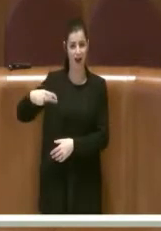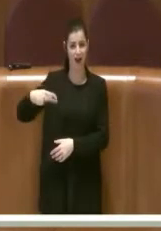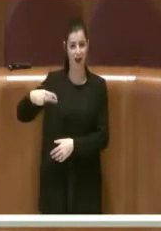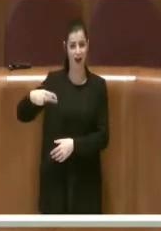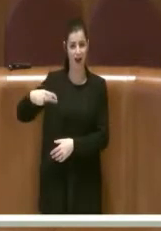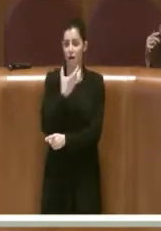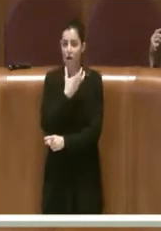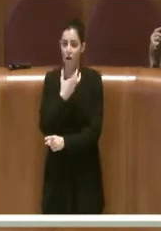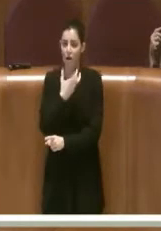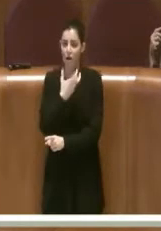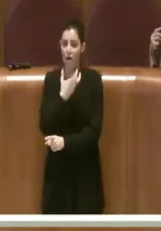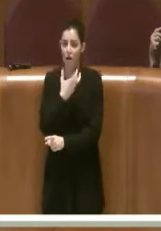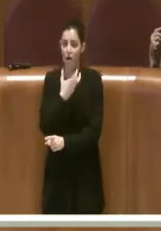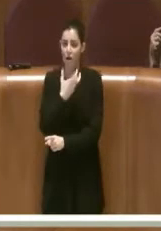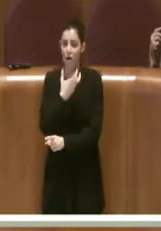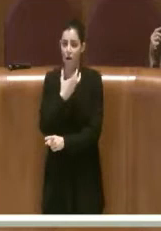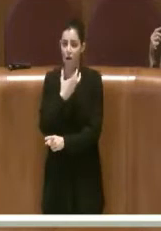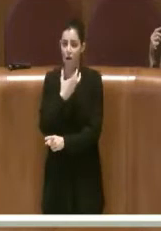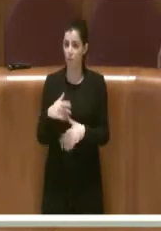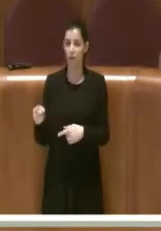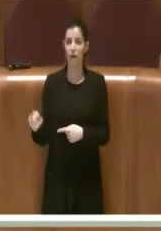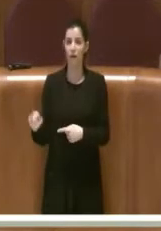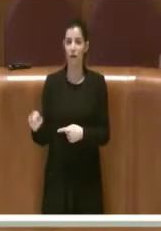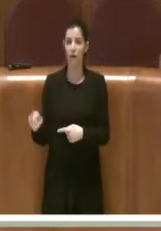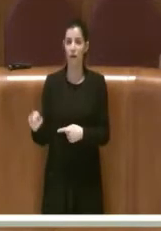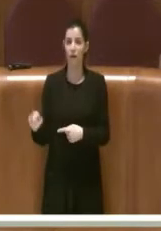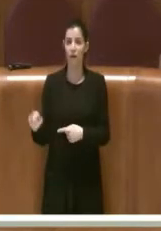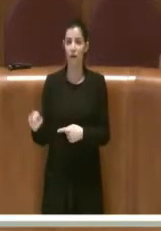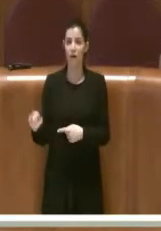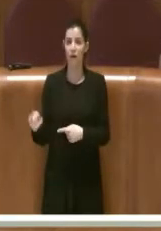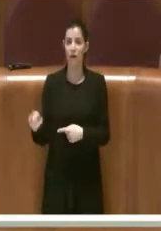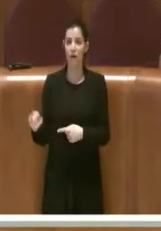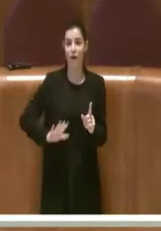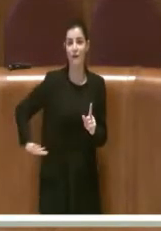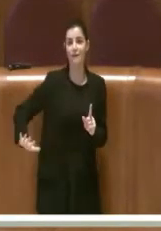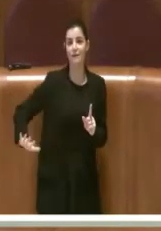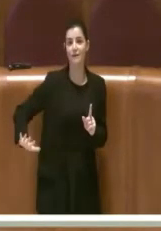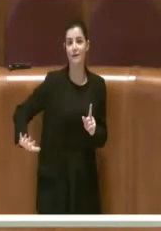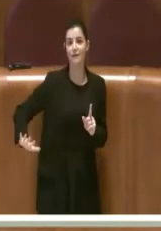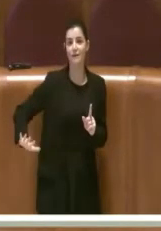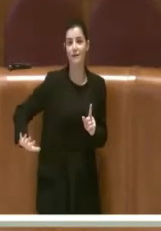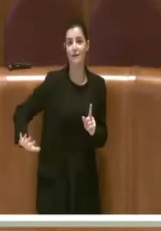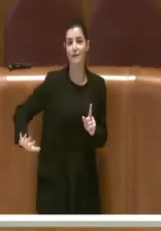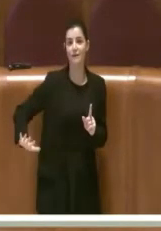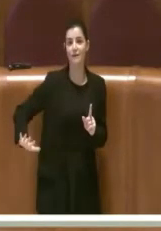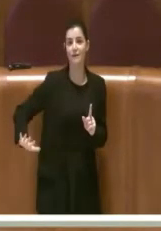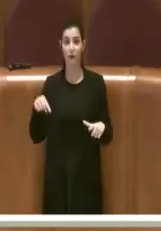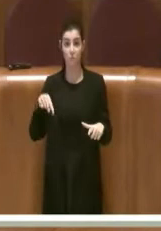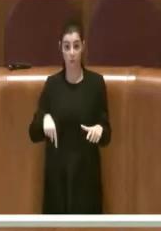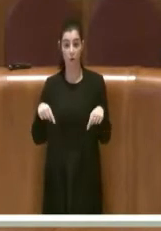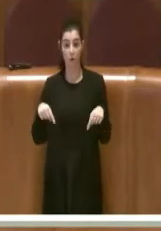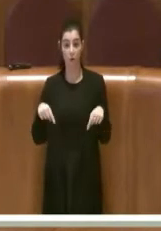tesoro, un diamante ecologico della nostra regione, della nostra città dove